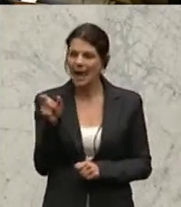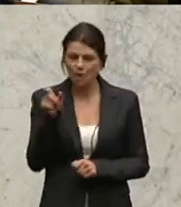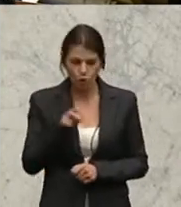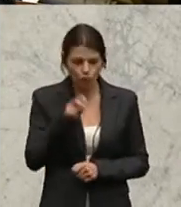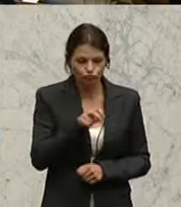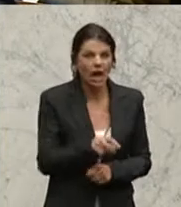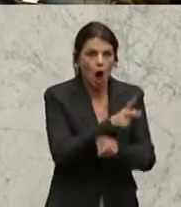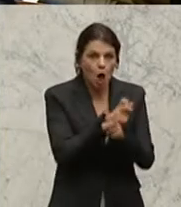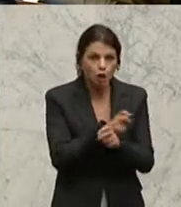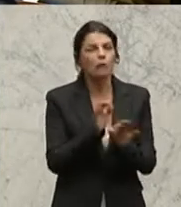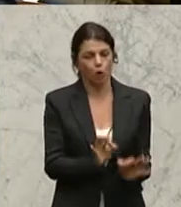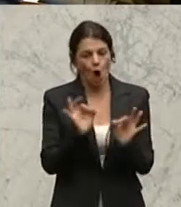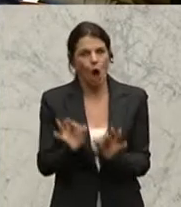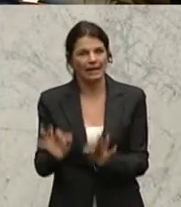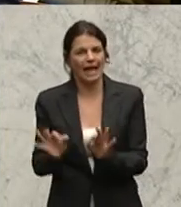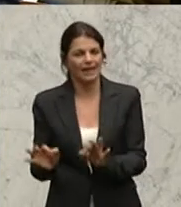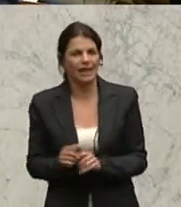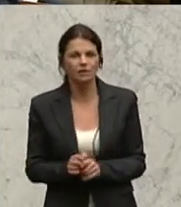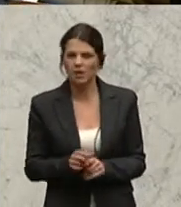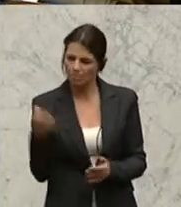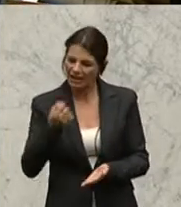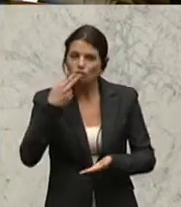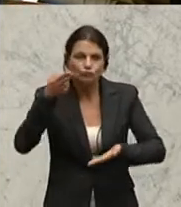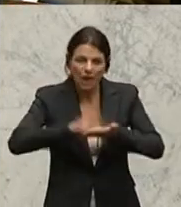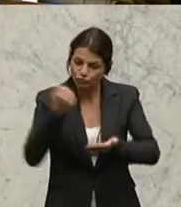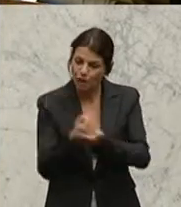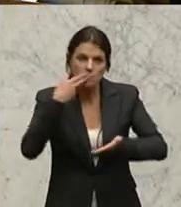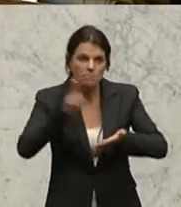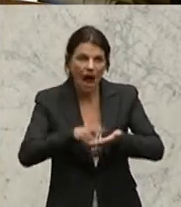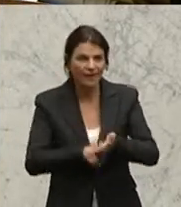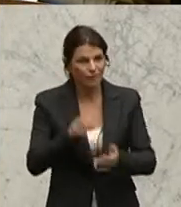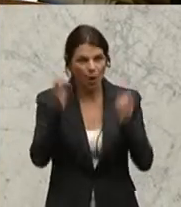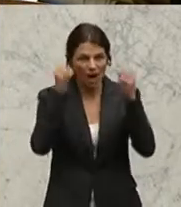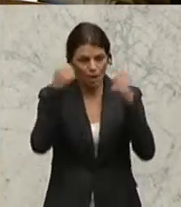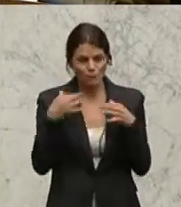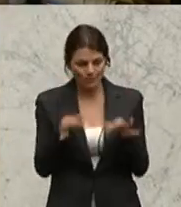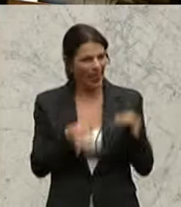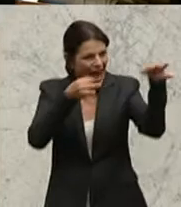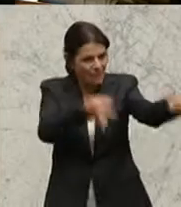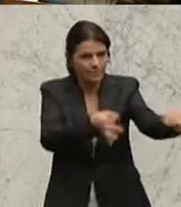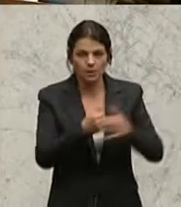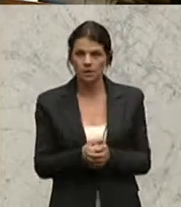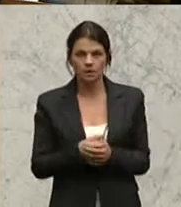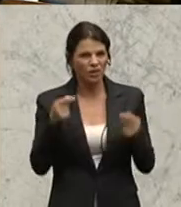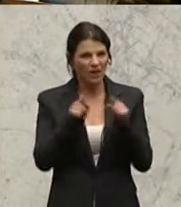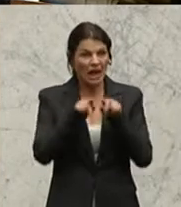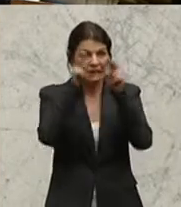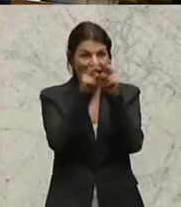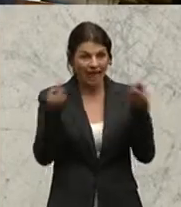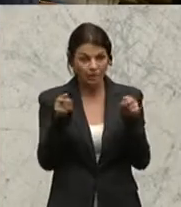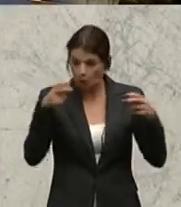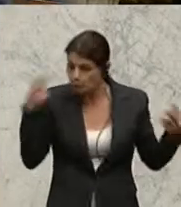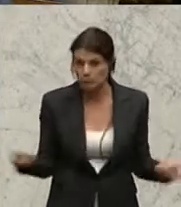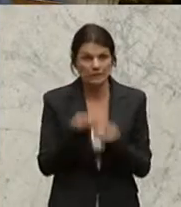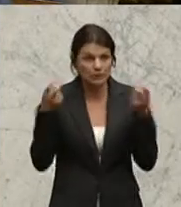ordnungsgemäß mit den Stempelmarken der Republik abgegeben werden. Wenn ein international gesuchter Dissident der